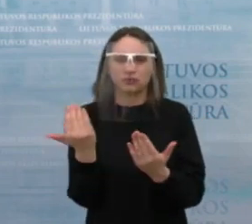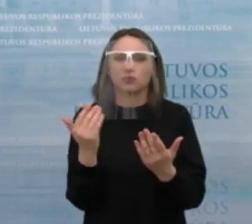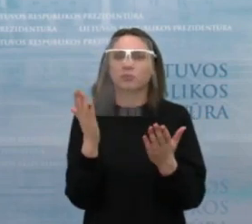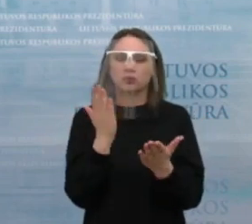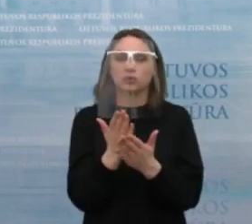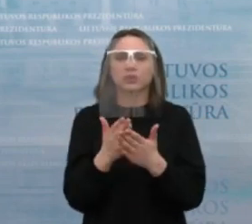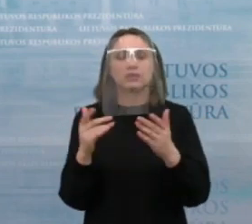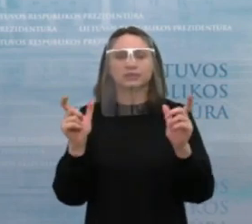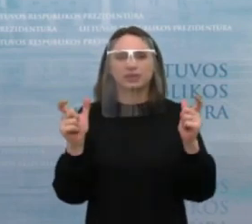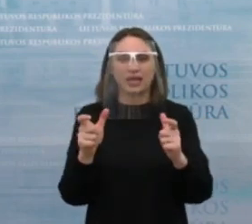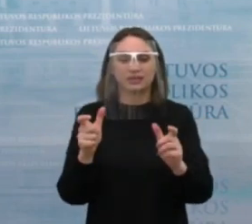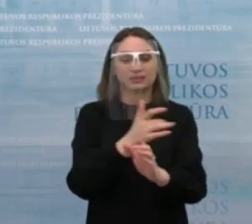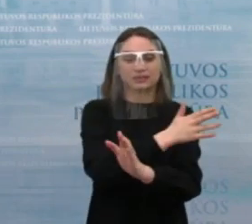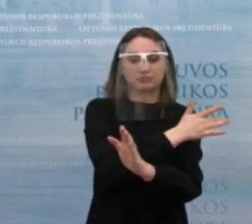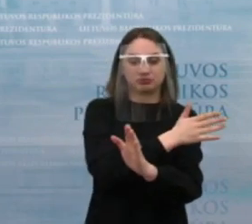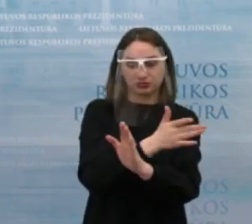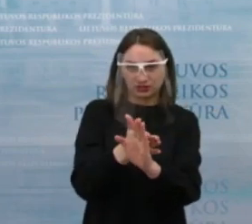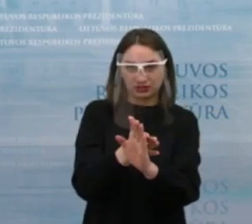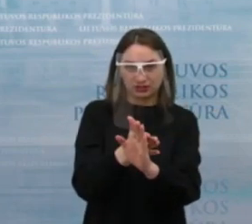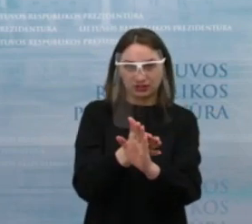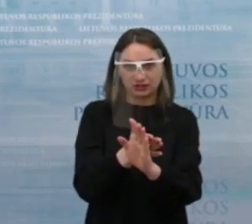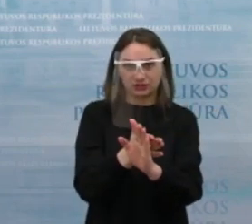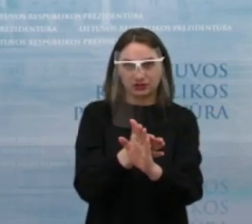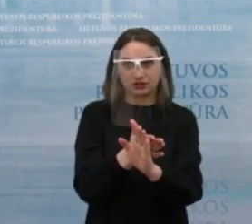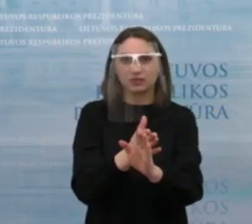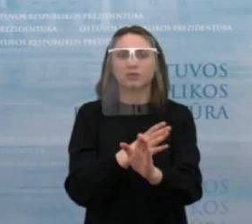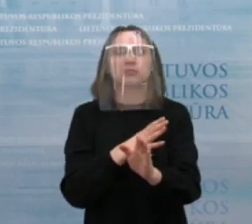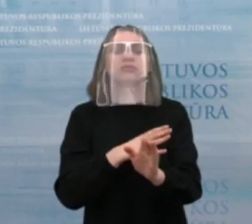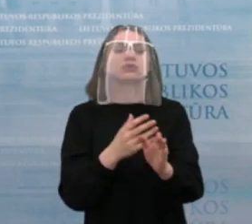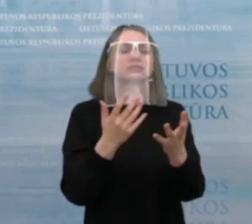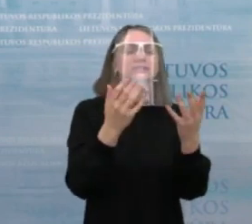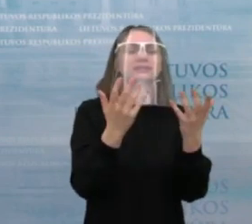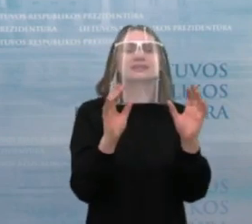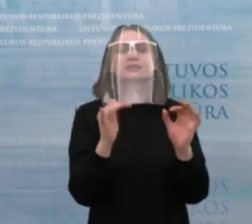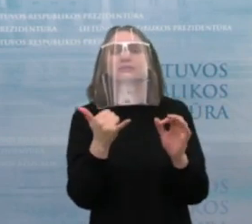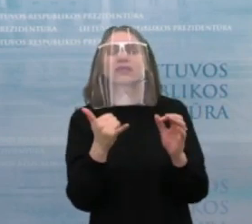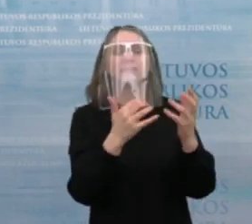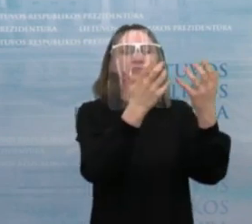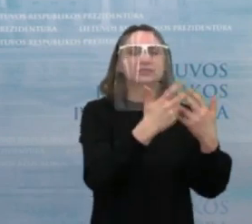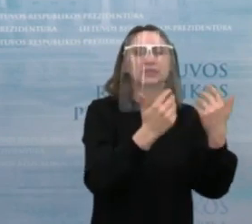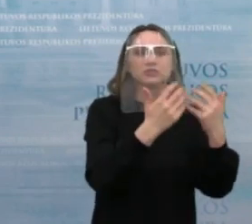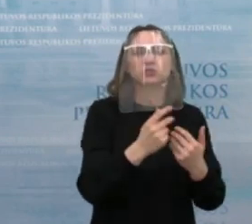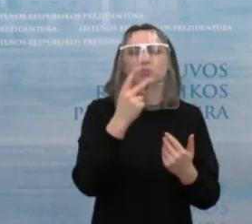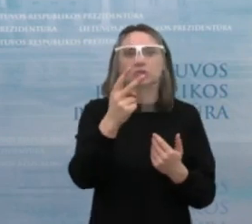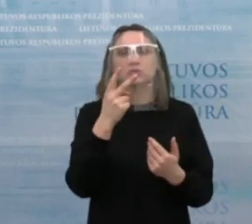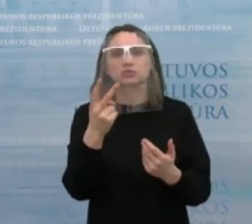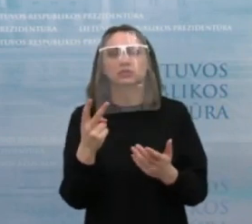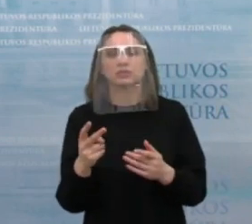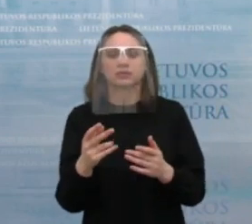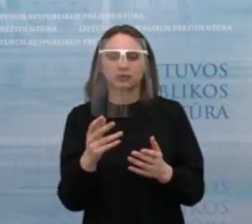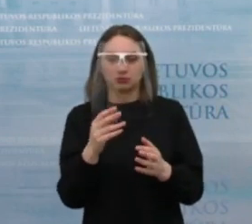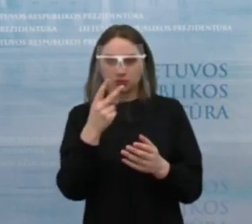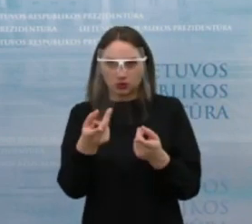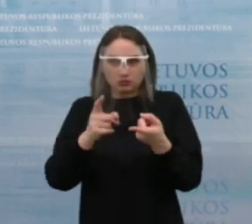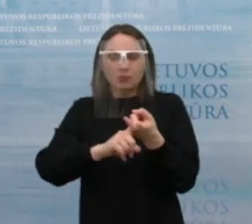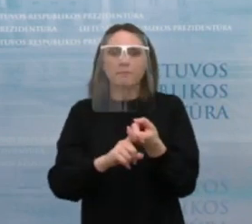iki karantininio laikotarpio palyginimas su bendra tvarka apskaičiuota išmoka ir tada skiriama didesnė išmoka naudojantis palankesnių